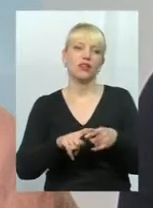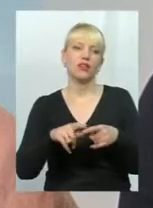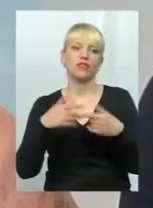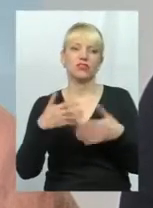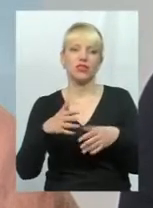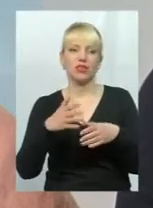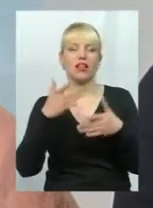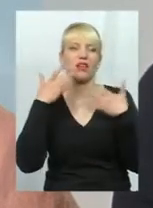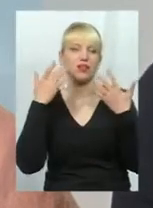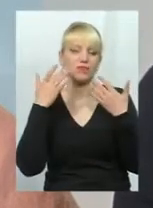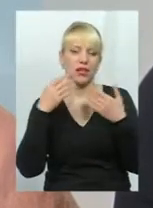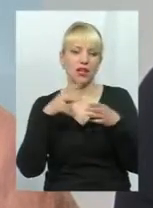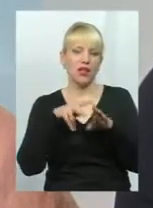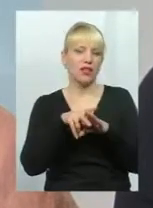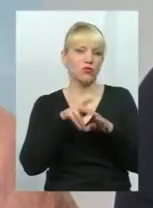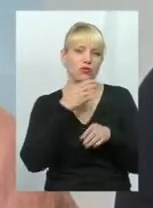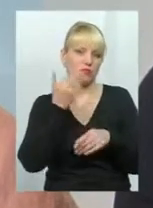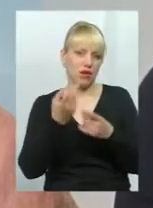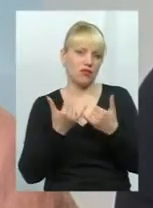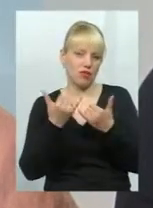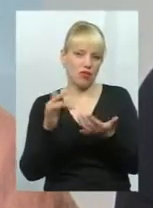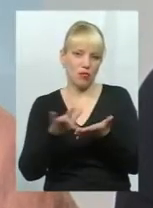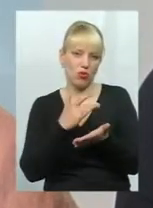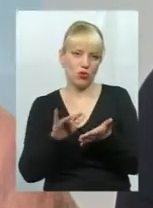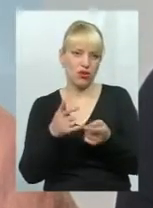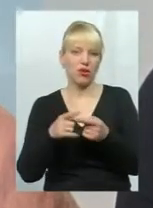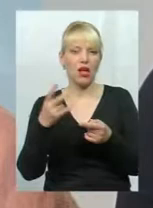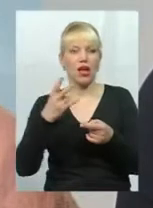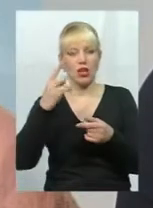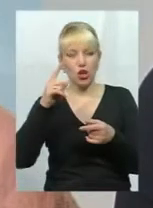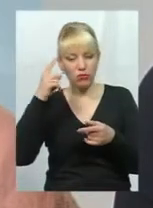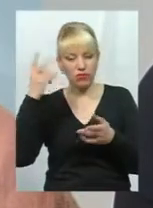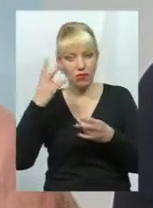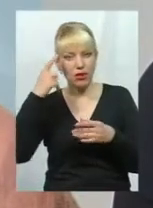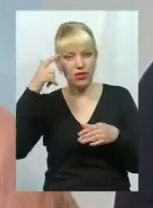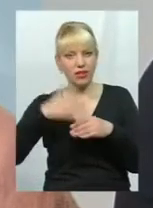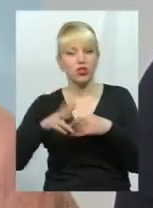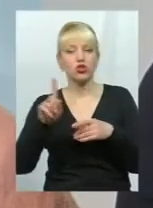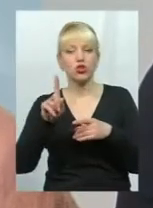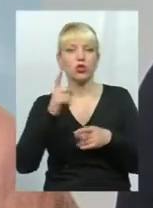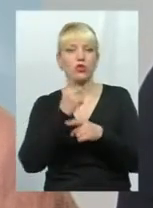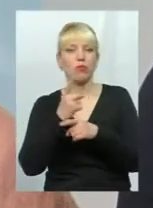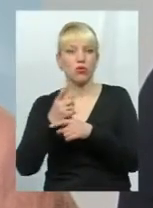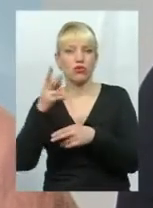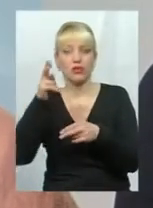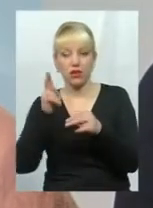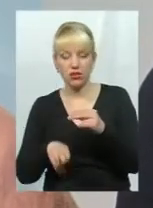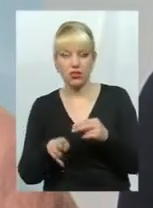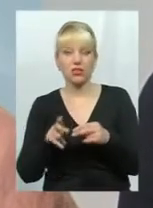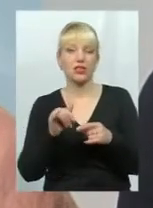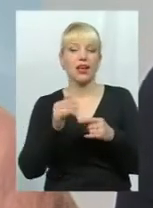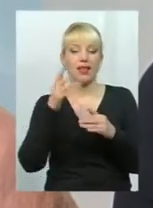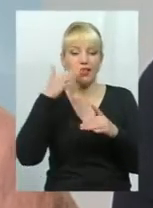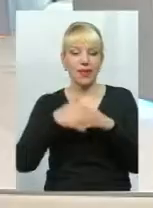керівників. І ми розуміємо, що рано чи пізно мораторій буде призупинено і підуть перевірки. Ясно, що тоді за тих попередніх три